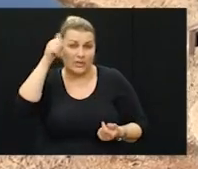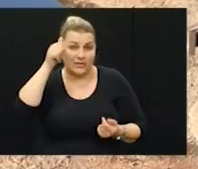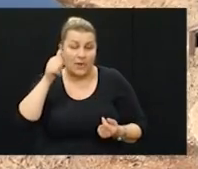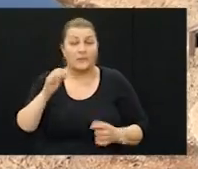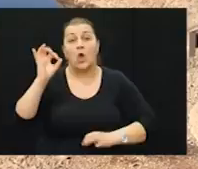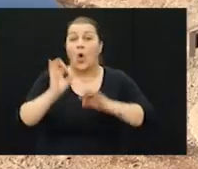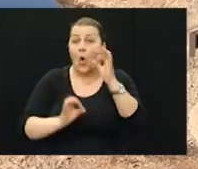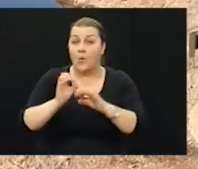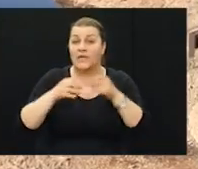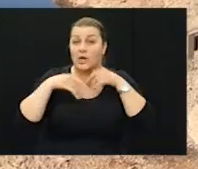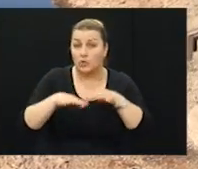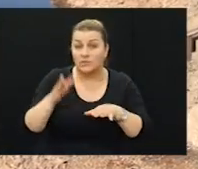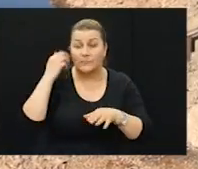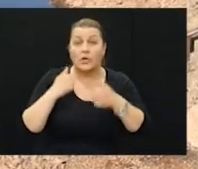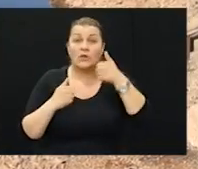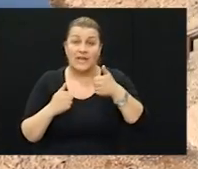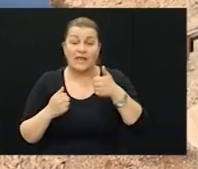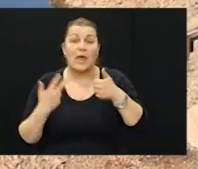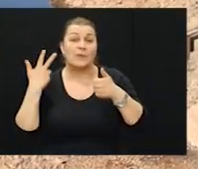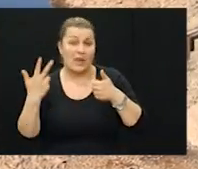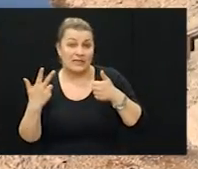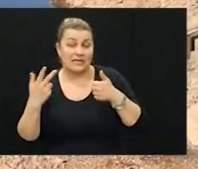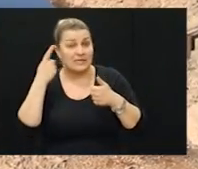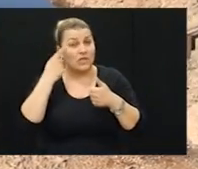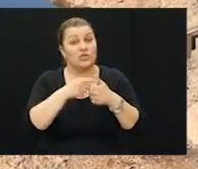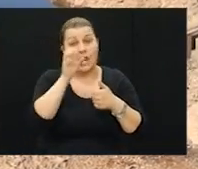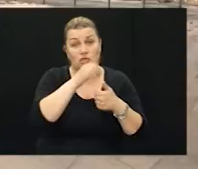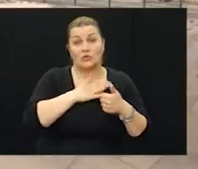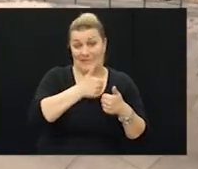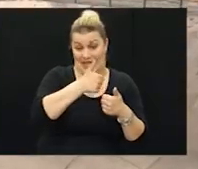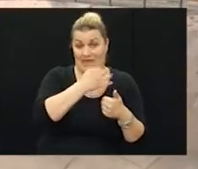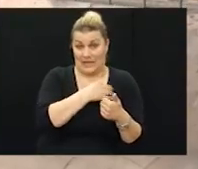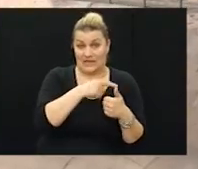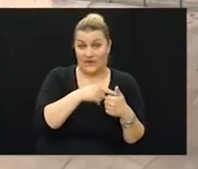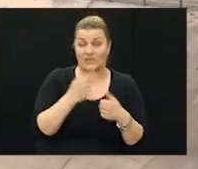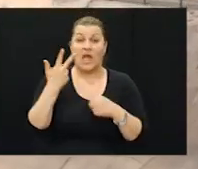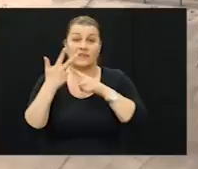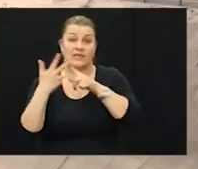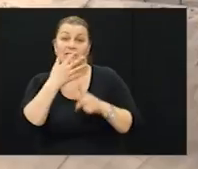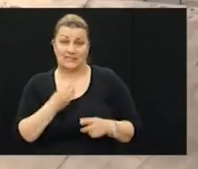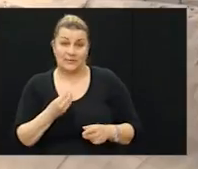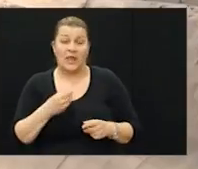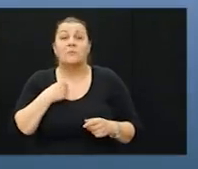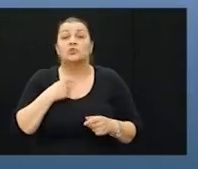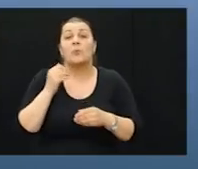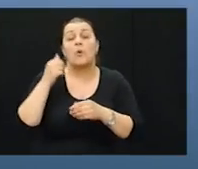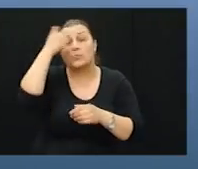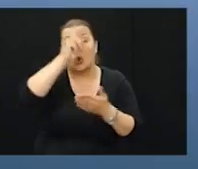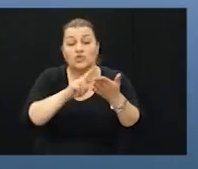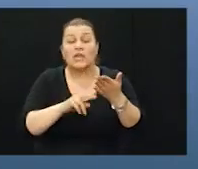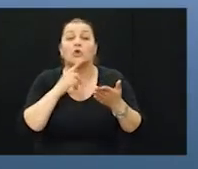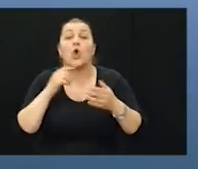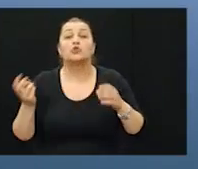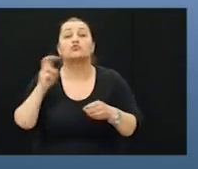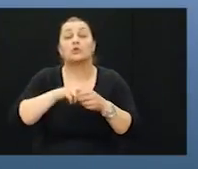Omjer ljudskih snaga u tom prostoru je bio jedan naprema tri. Znači, jedan, nažalaz, za naše snage pročitat ćemo i one koji su udjelovili u ovoj